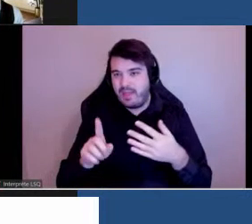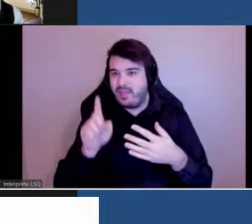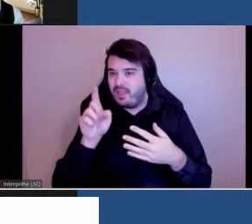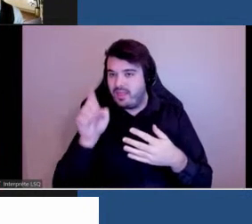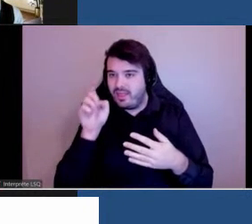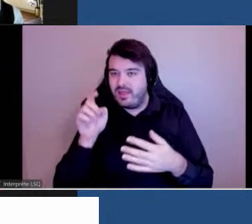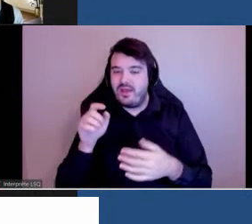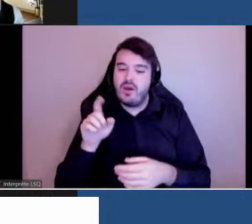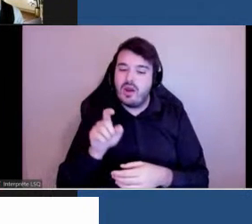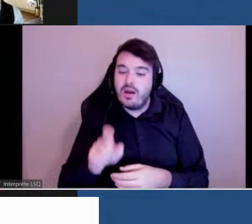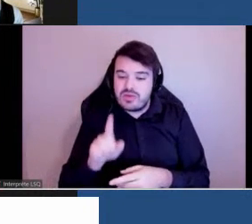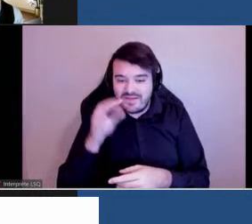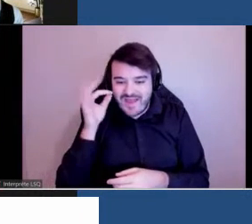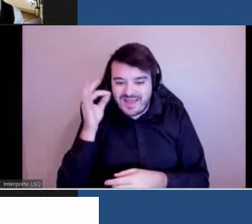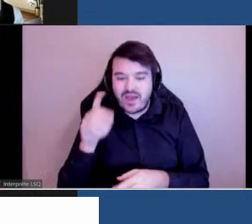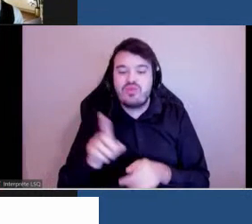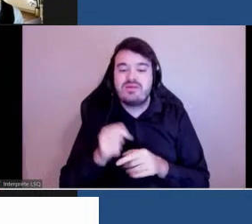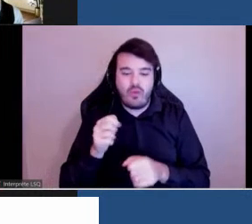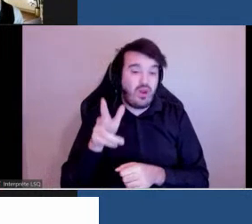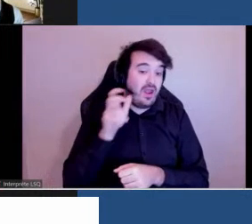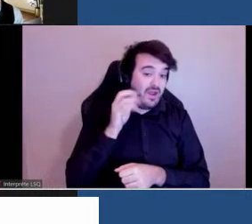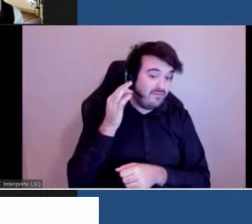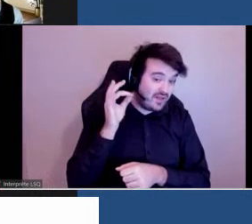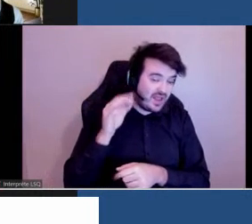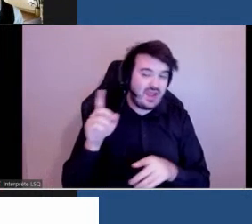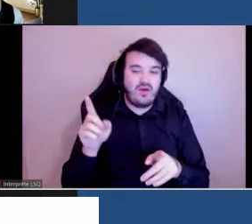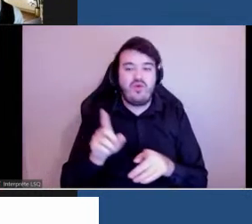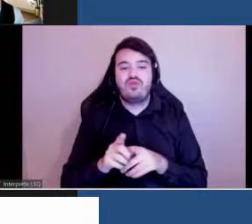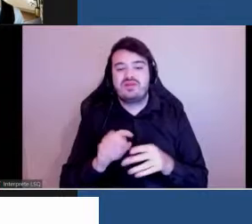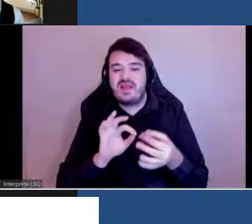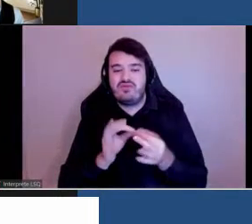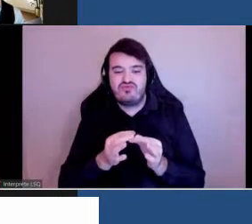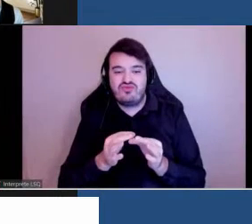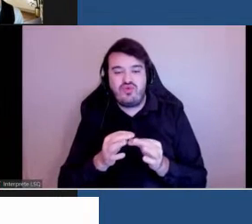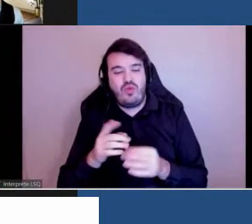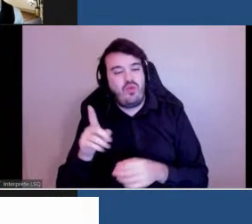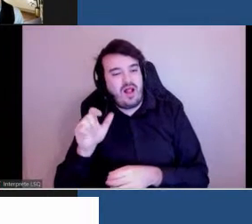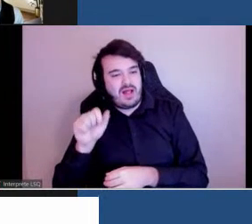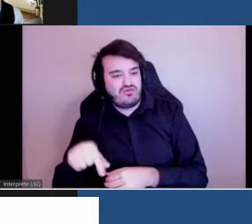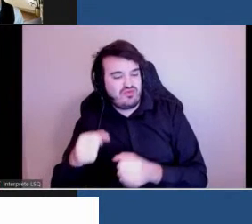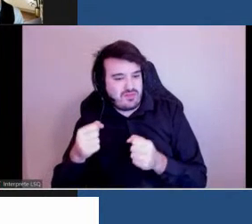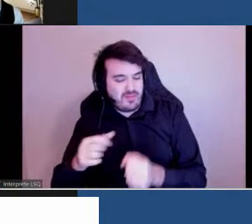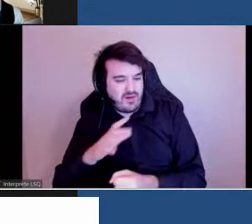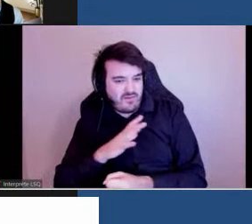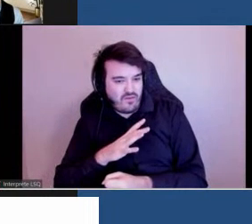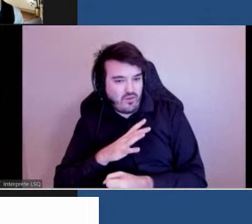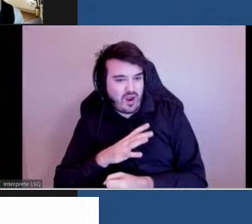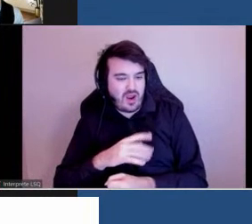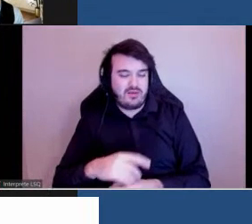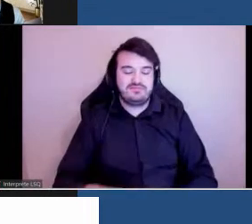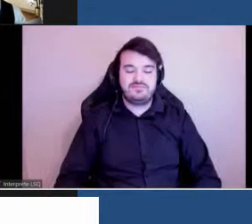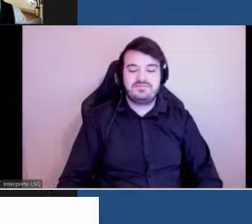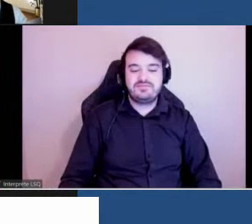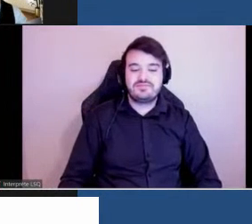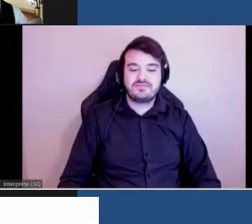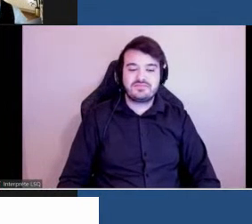français. Vous entendrez la traduction audio et vous allez couper le son en anglais.